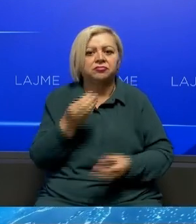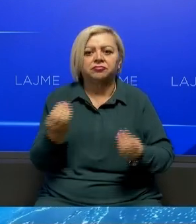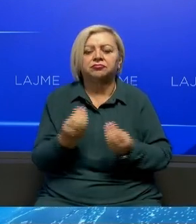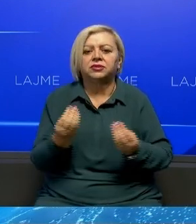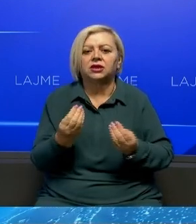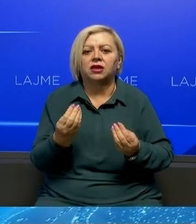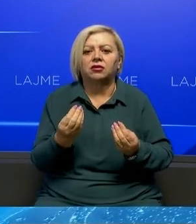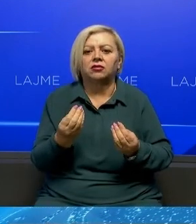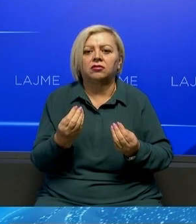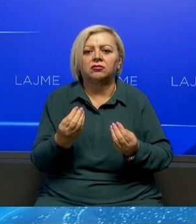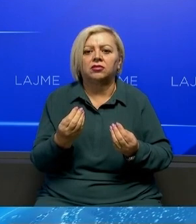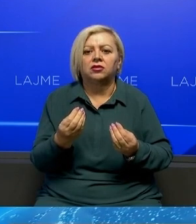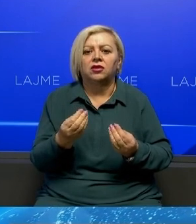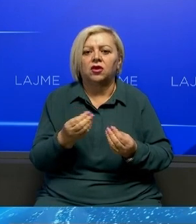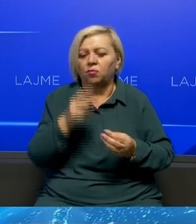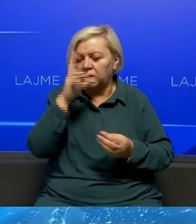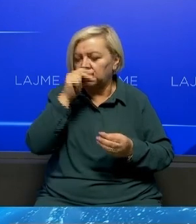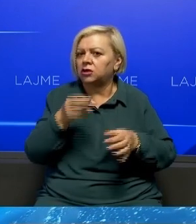Pëse me njësi speciale?